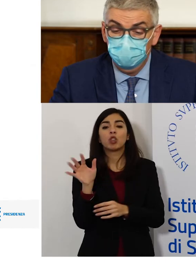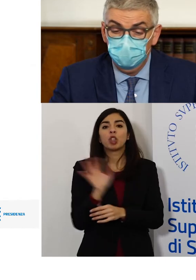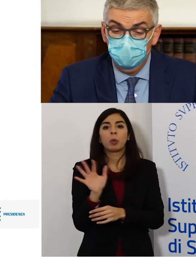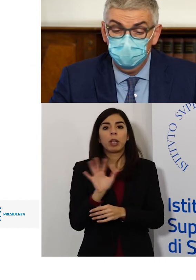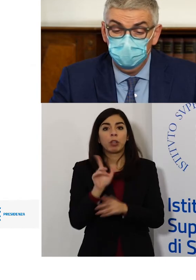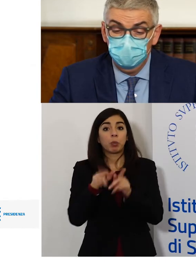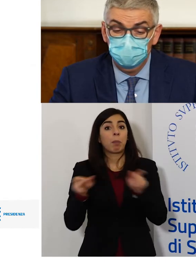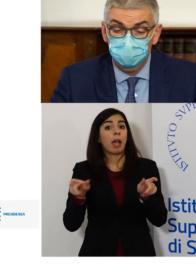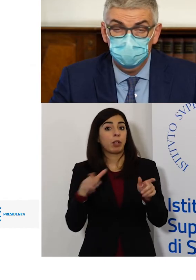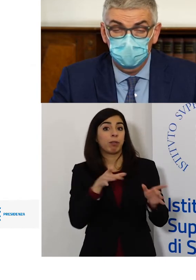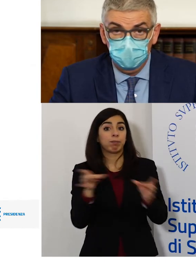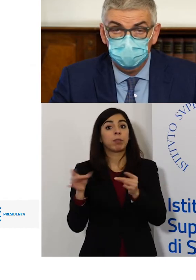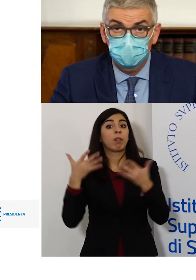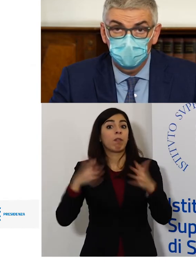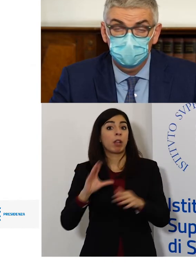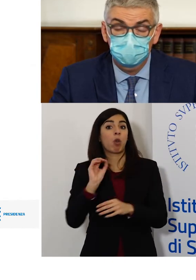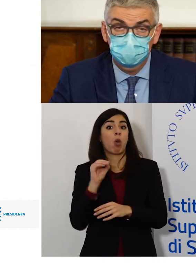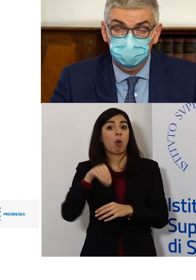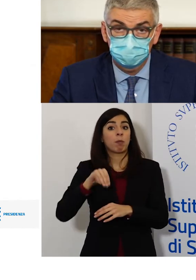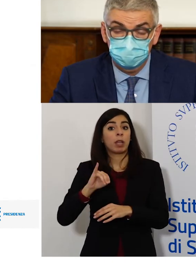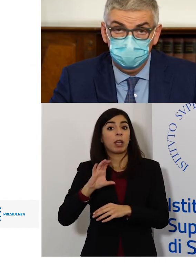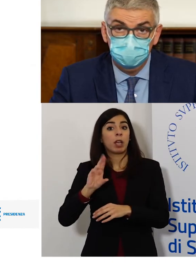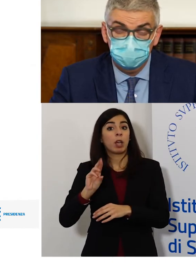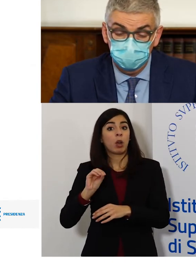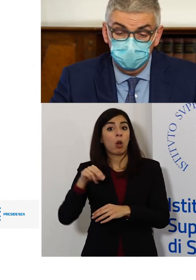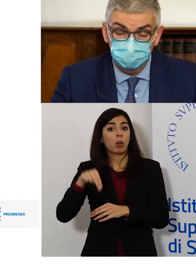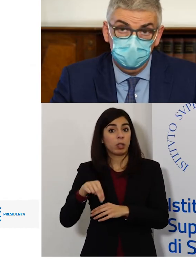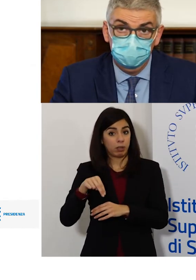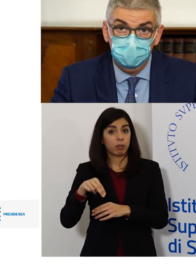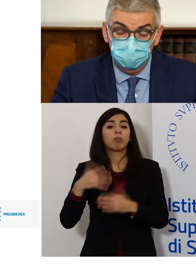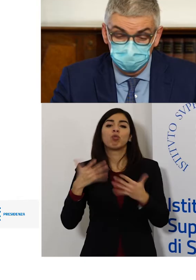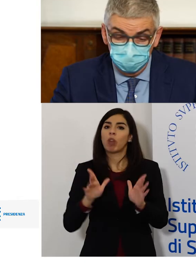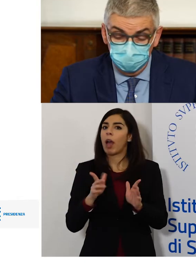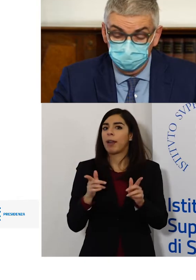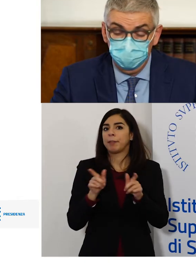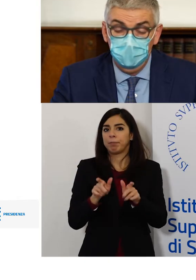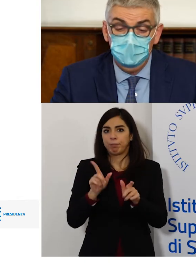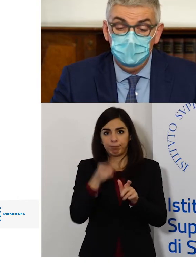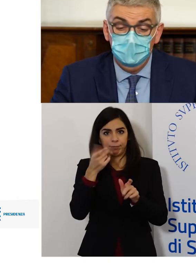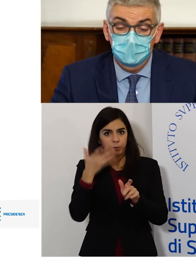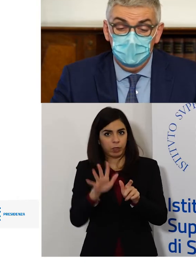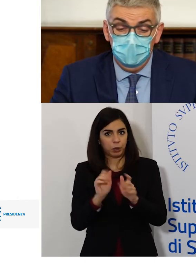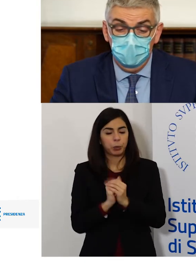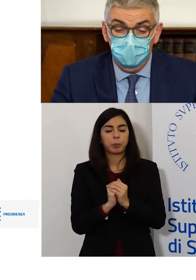varianti Omicron che sono state isolate e identificate.